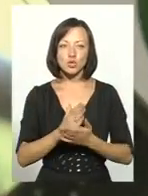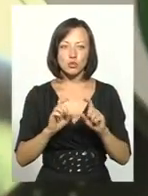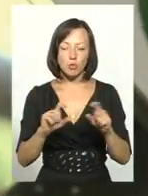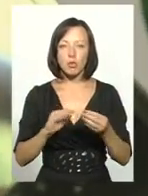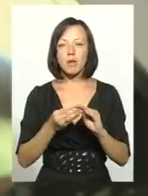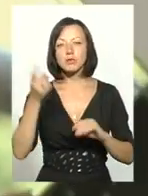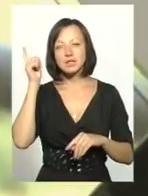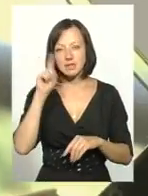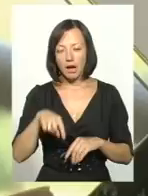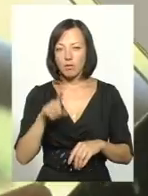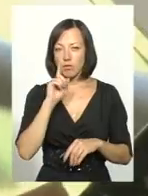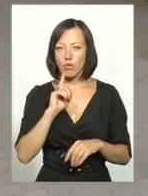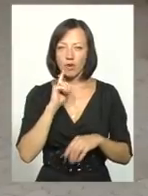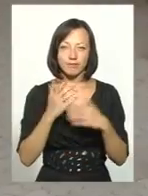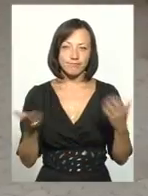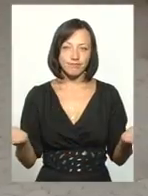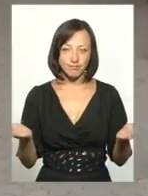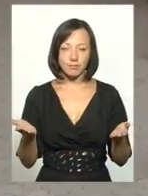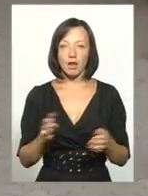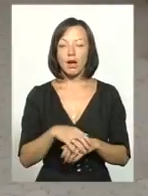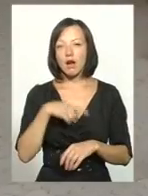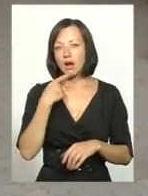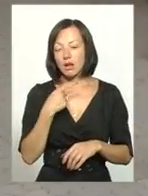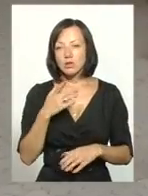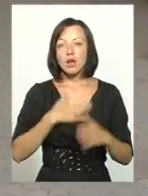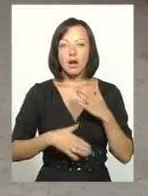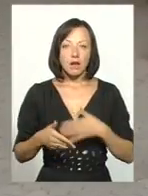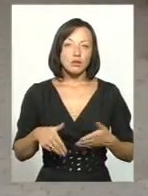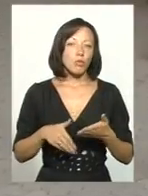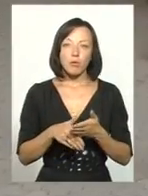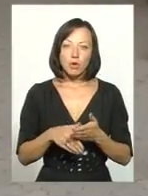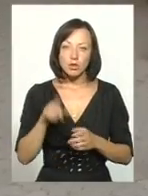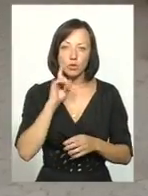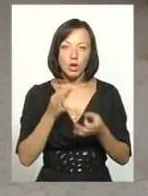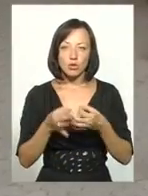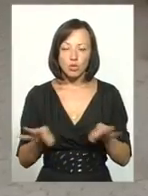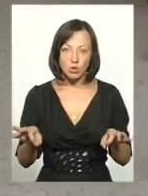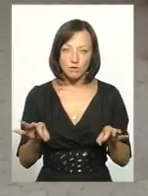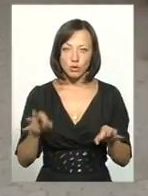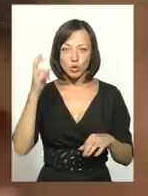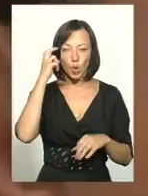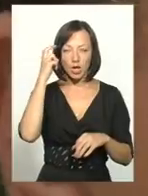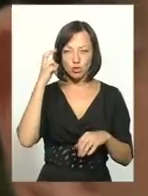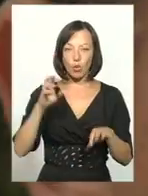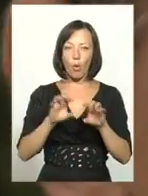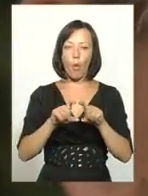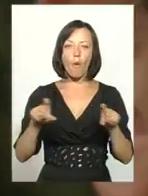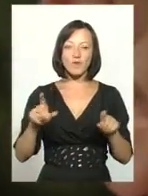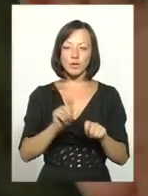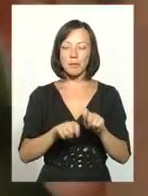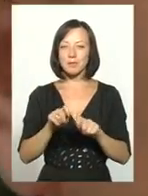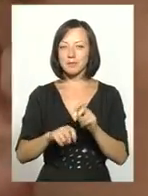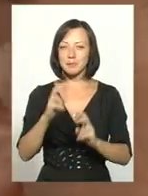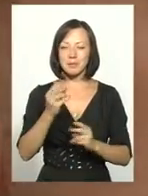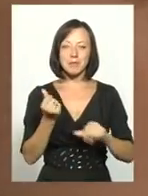проблему знають та допоки тільки руками розводять. Мовляв, раді б допомогти, але доки дозволу із столичного офісу. На перевірку